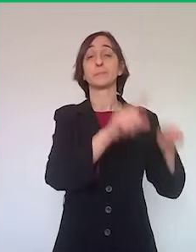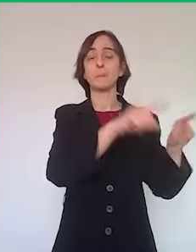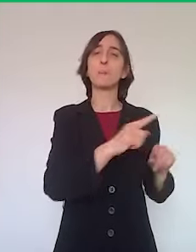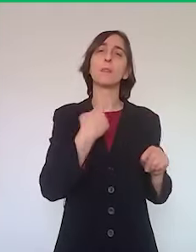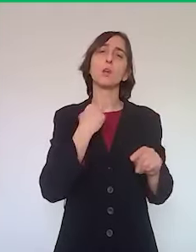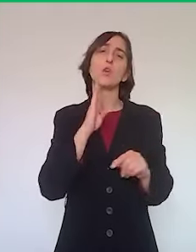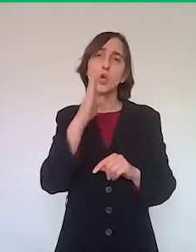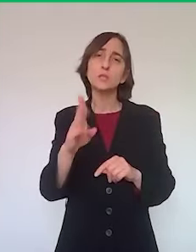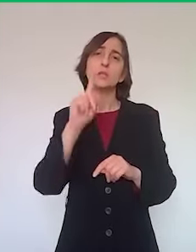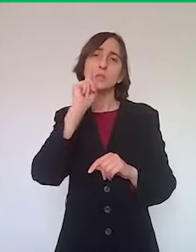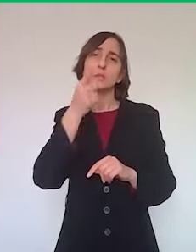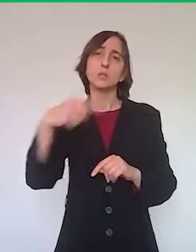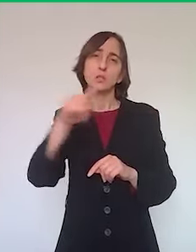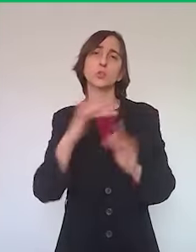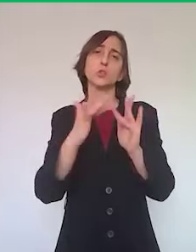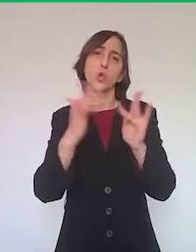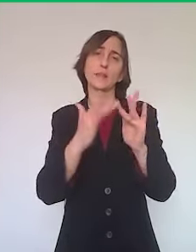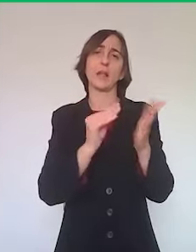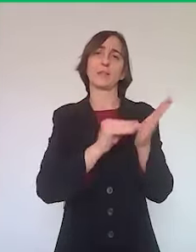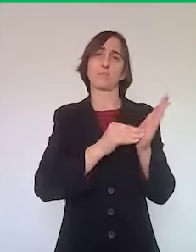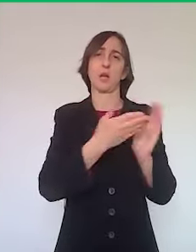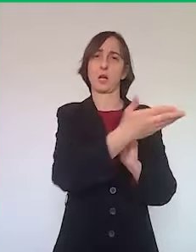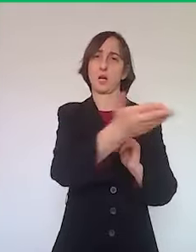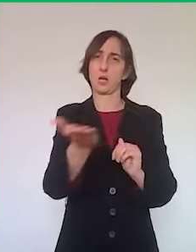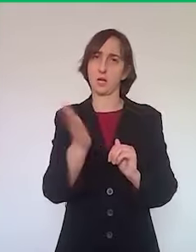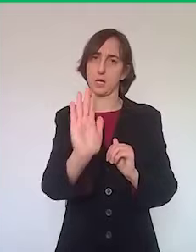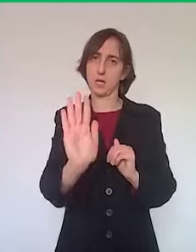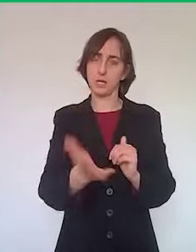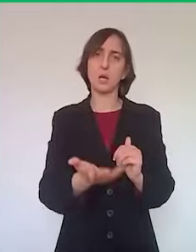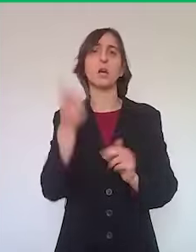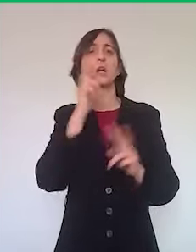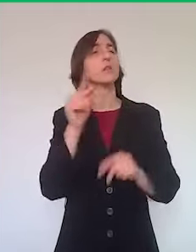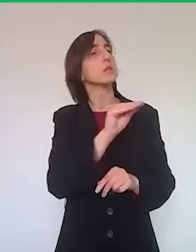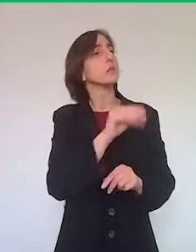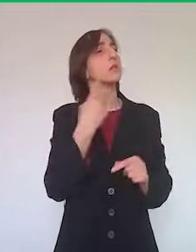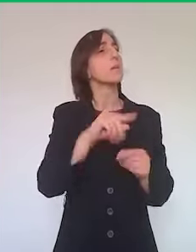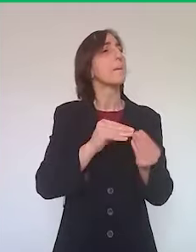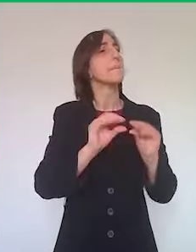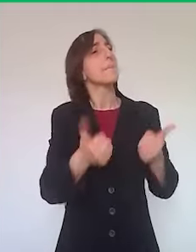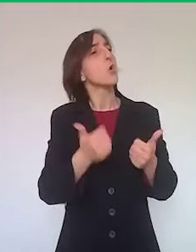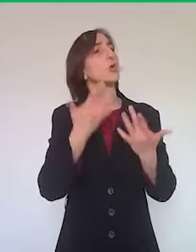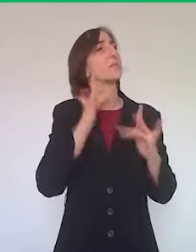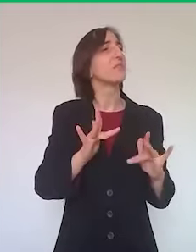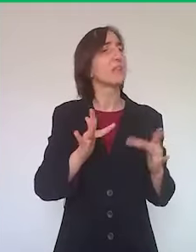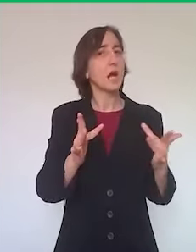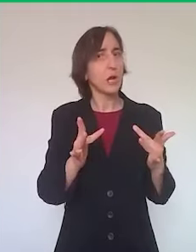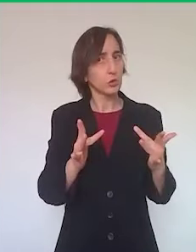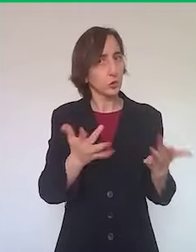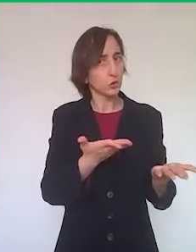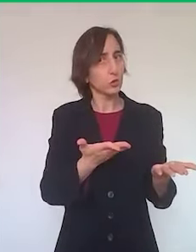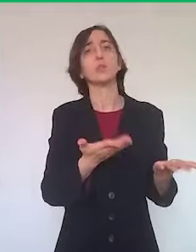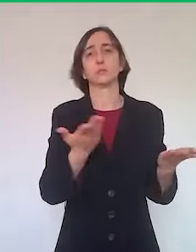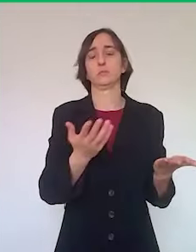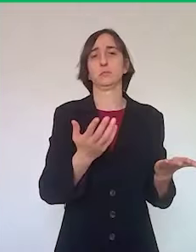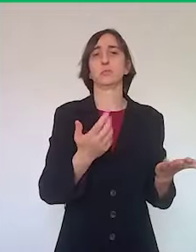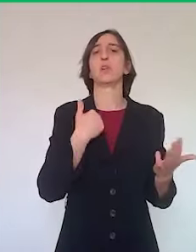contattare la propria banca e verificare se dà una di queste possibilità semplificate. Noi lo abbiamo fatto, abbiamo raccomandato alle banche di